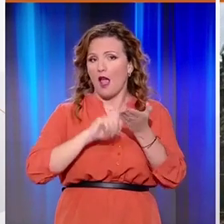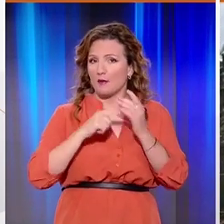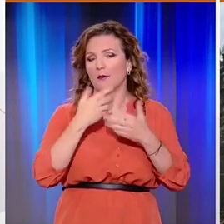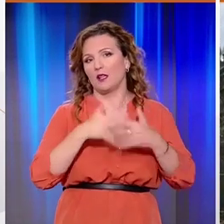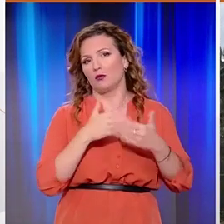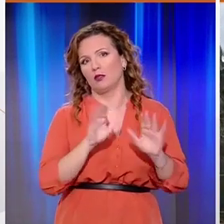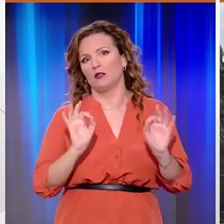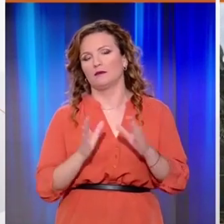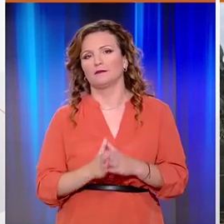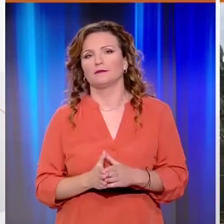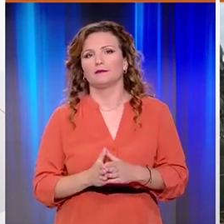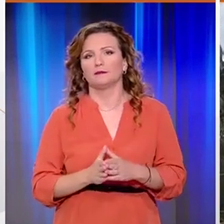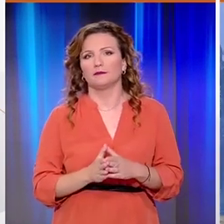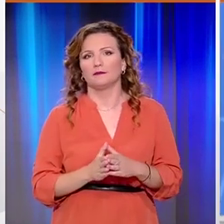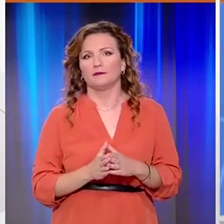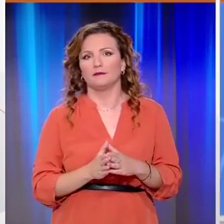καταστροφές.